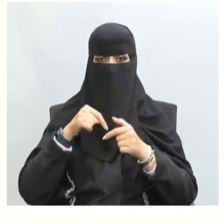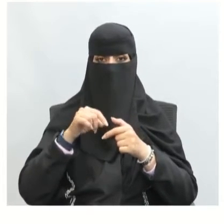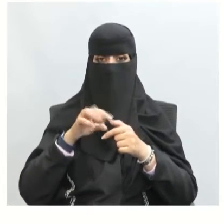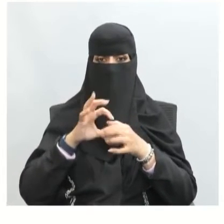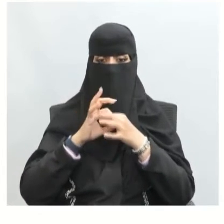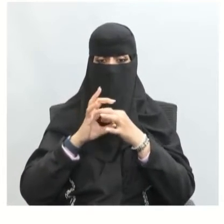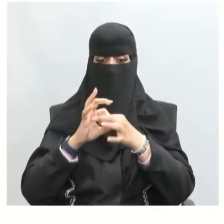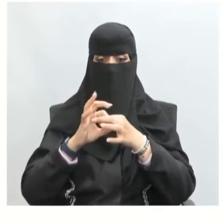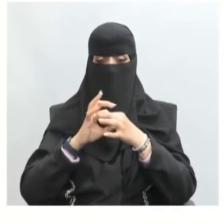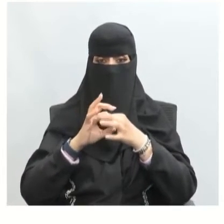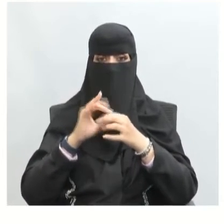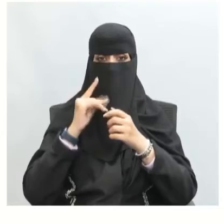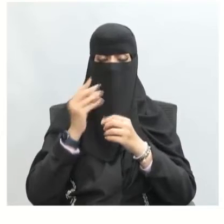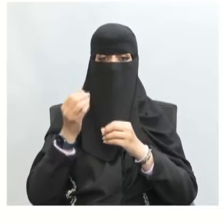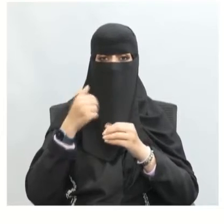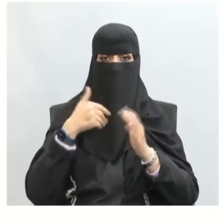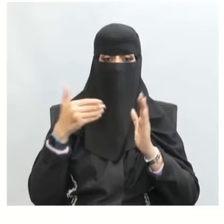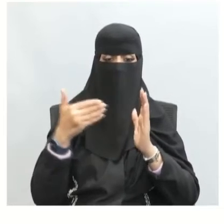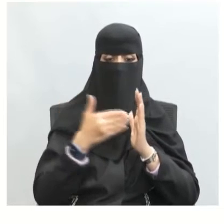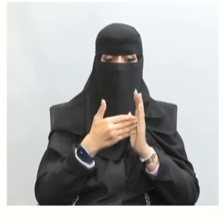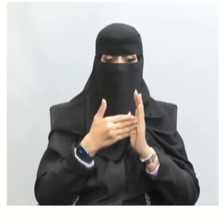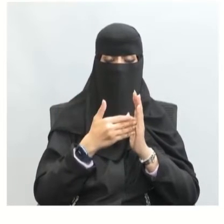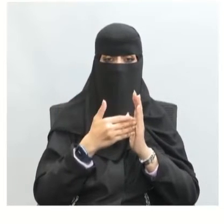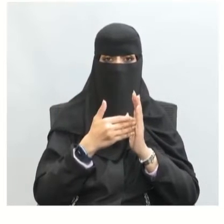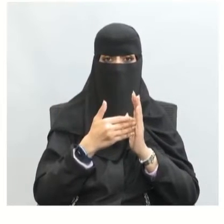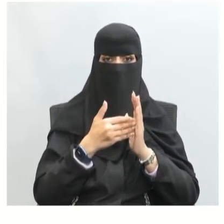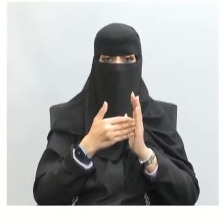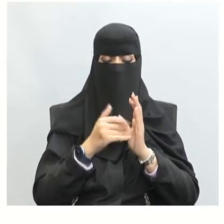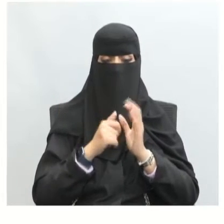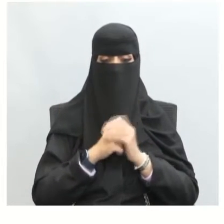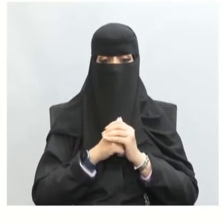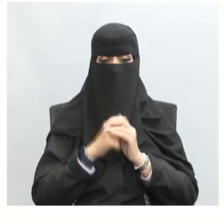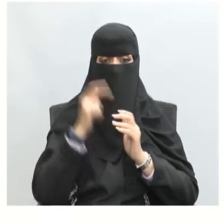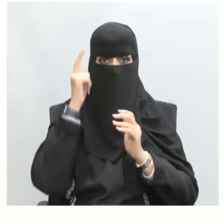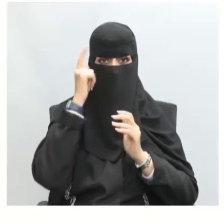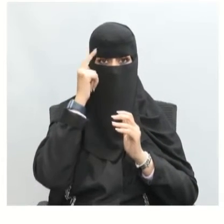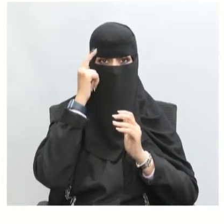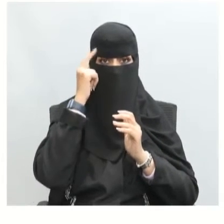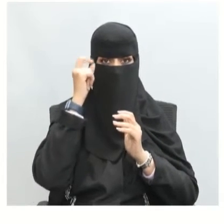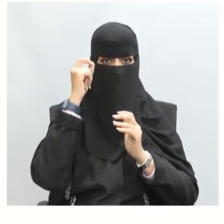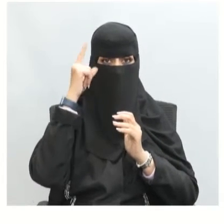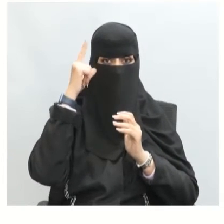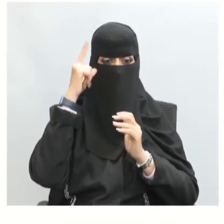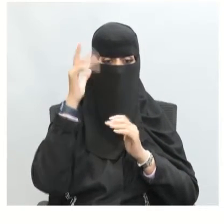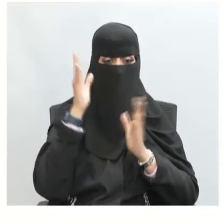إكمال الفراغات المفردات هي الاتصال